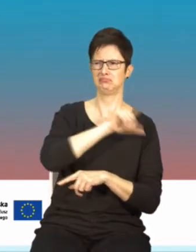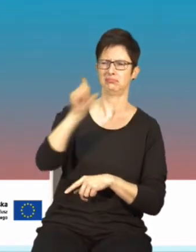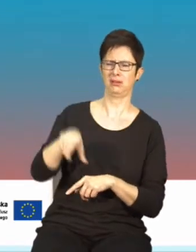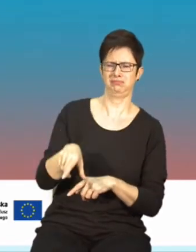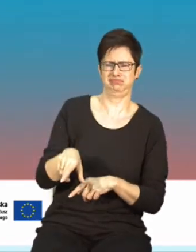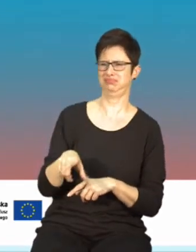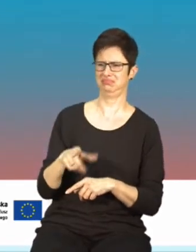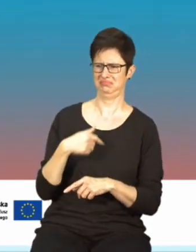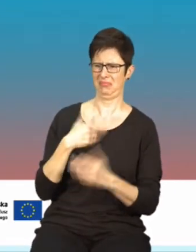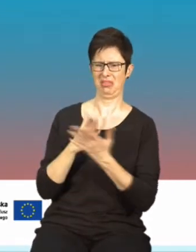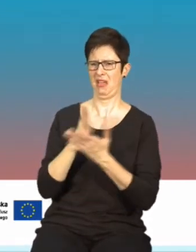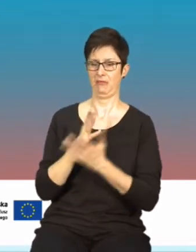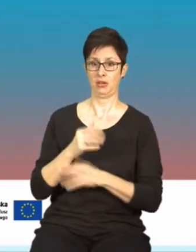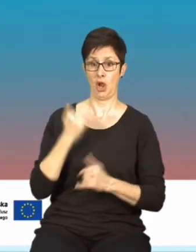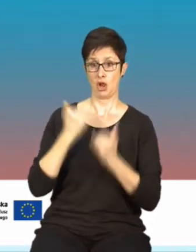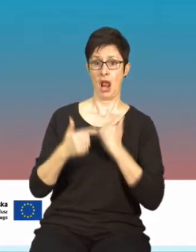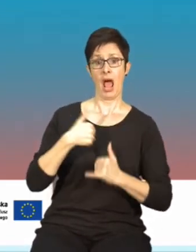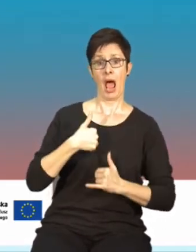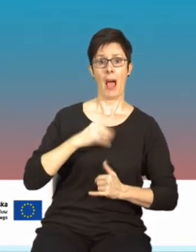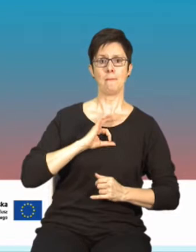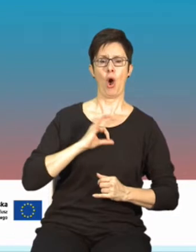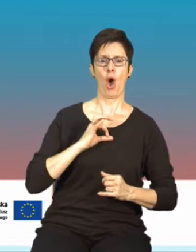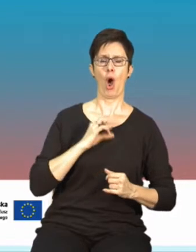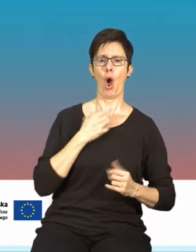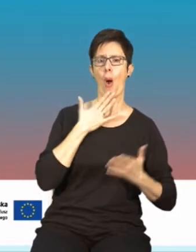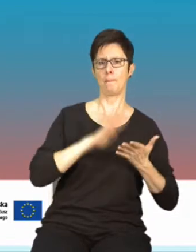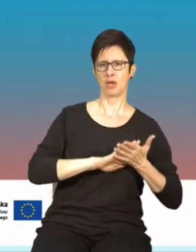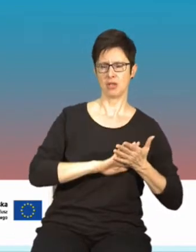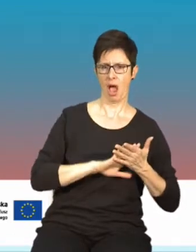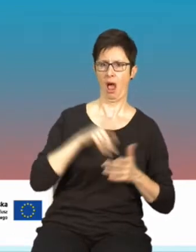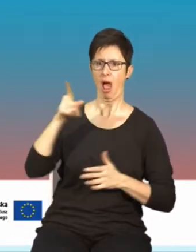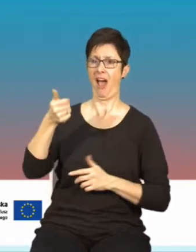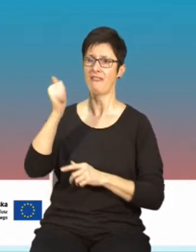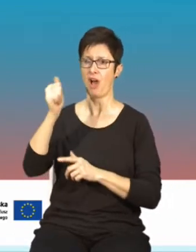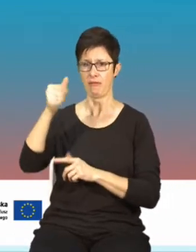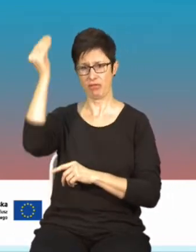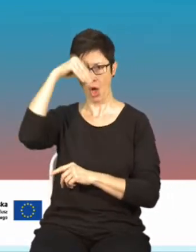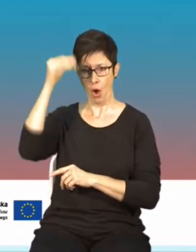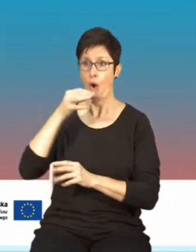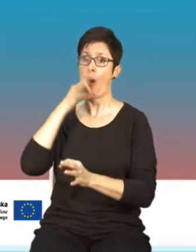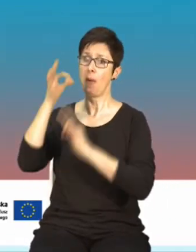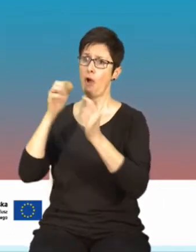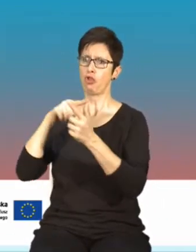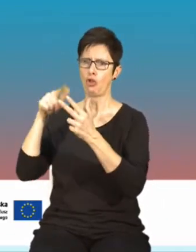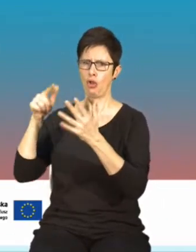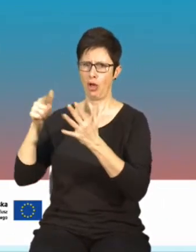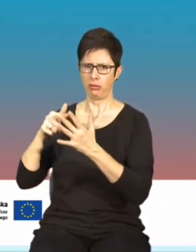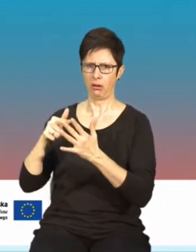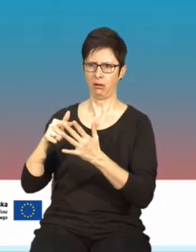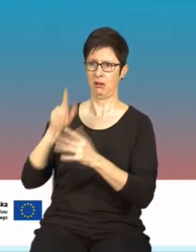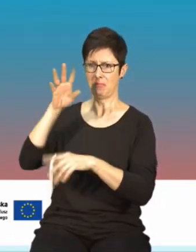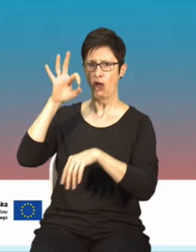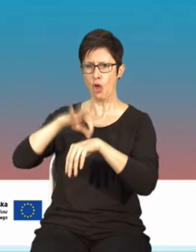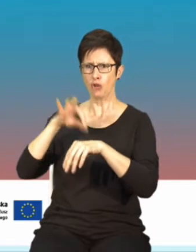kiedy ten ekspert ma odmienną opinię od nich samych. Prawda? Jeżeli dopóki dany ekspert podziela wszelkie